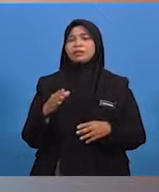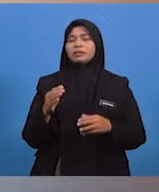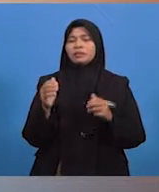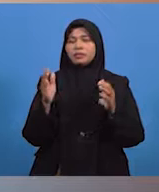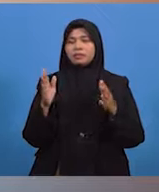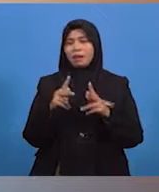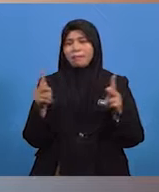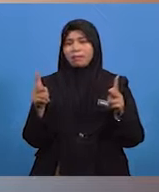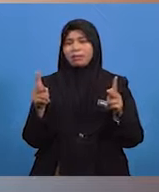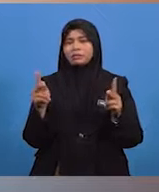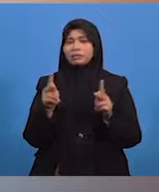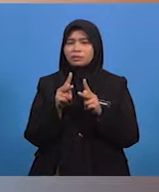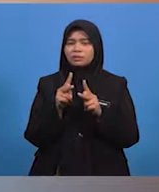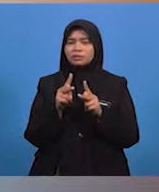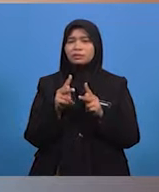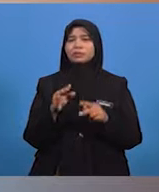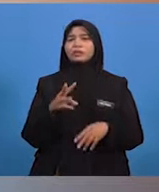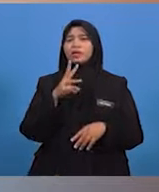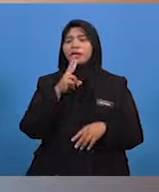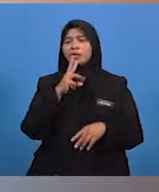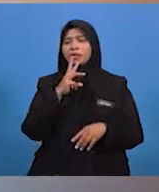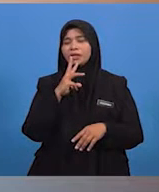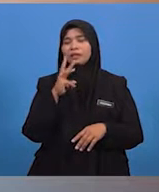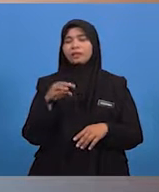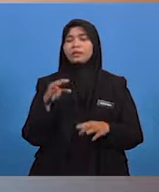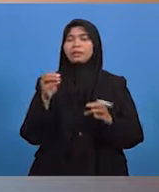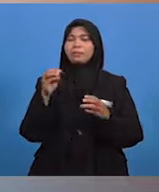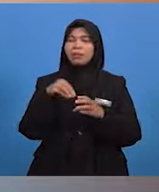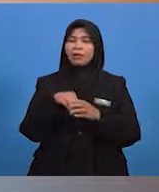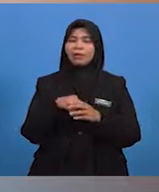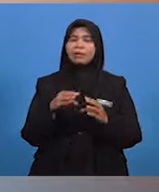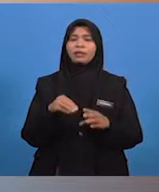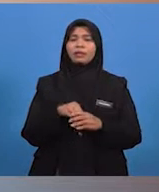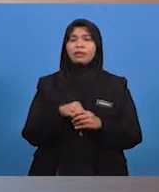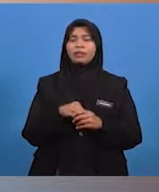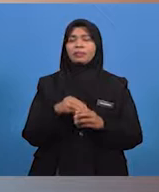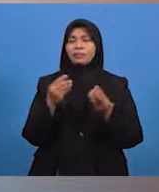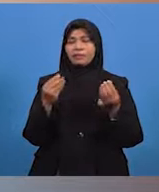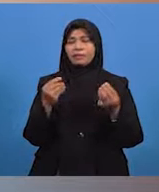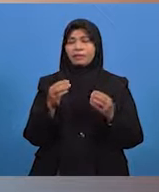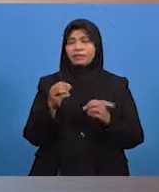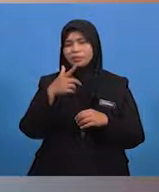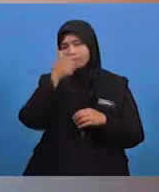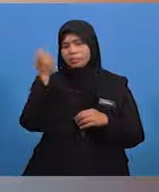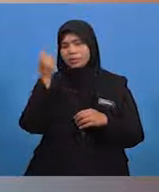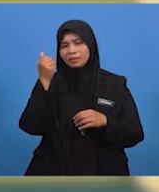Air hujan yang meresap ke dalam tanah menyebabkan zara-zara tanah mengalami pengembangan.